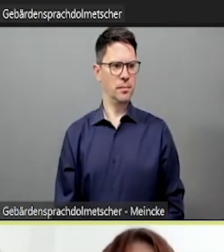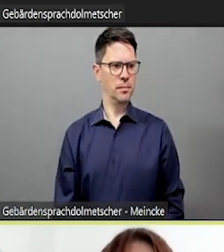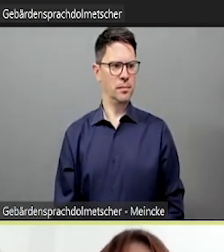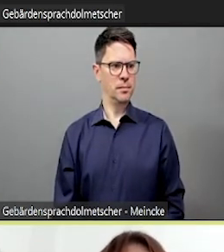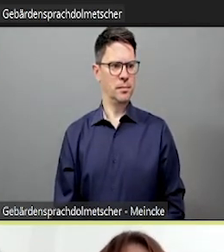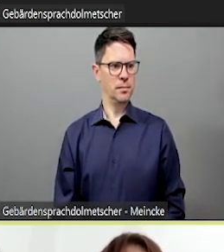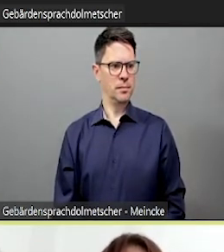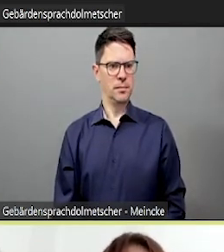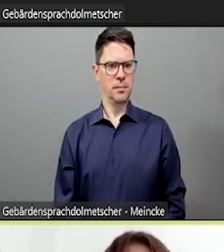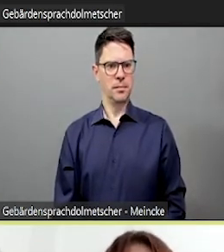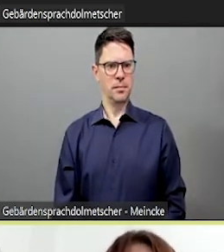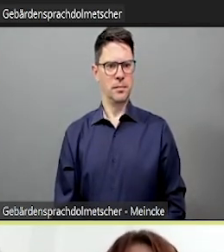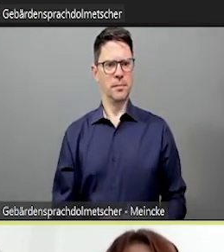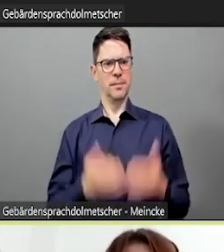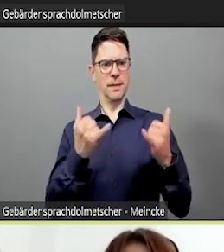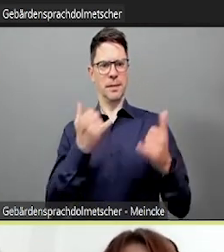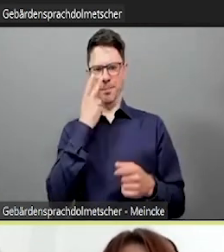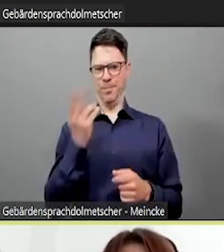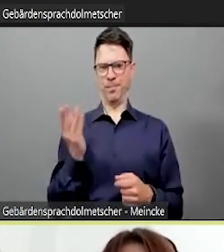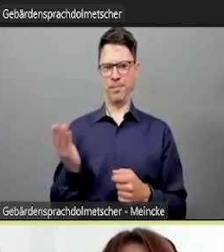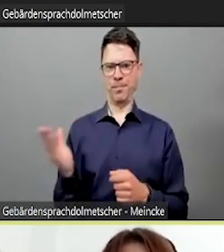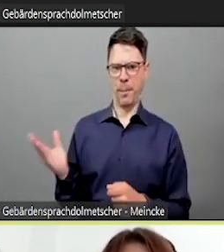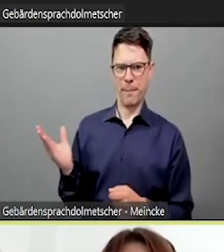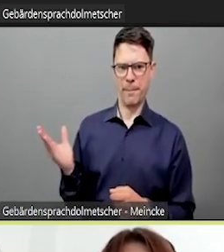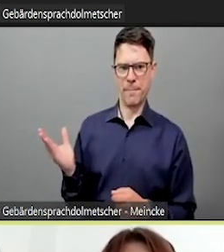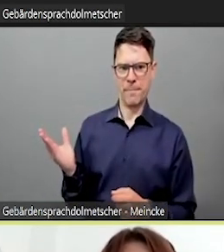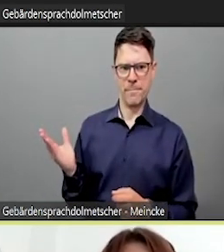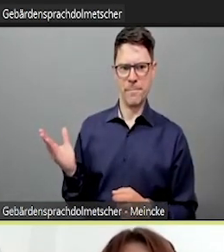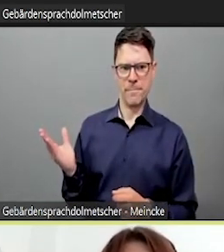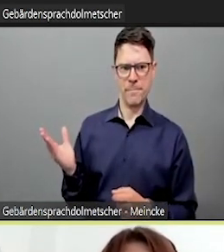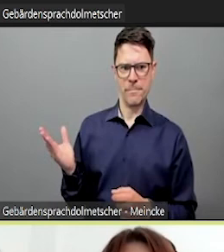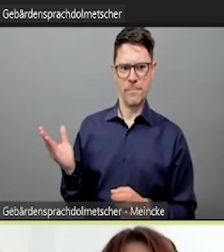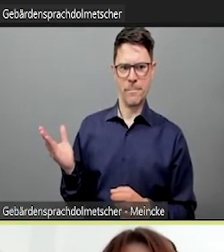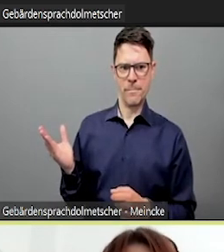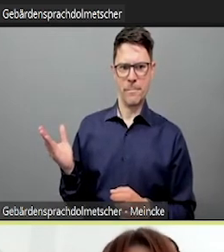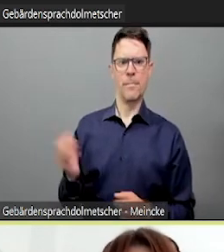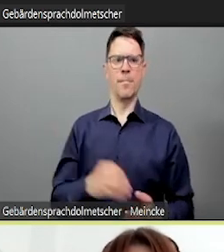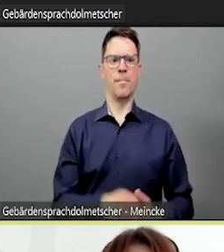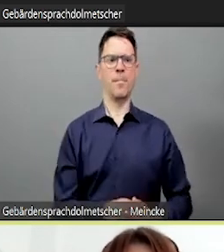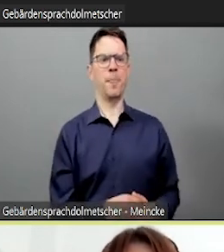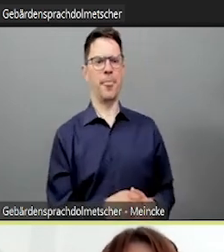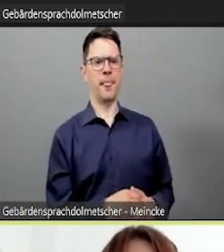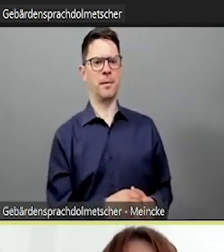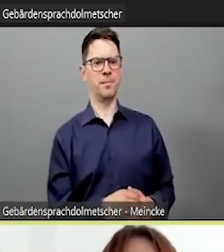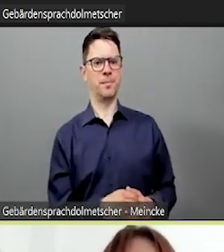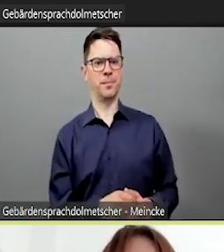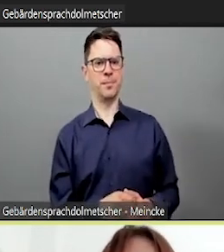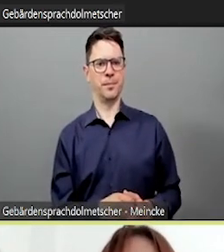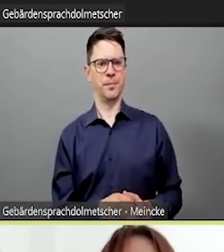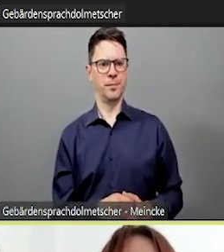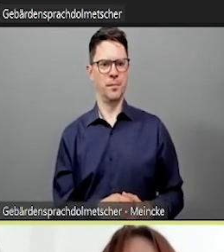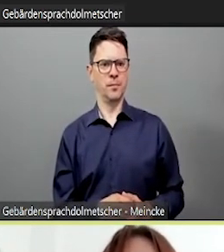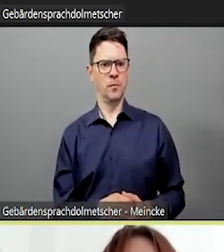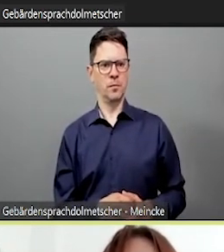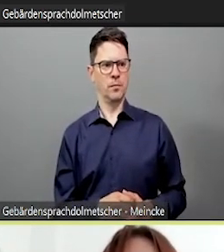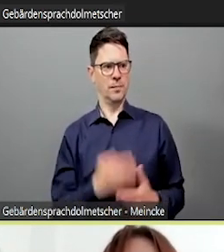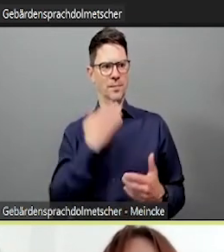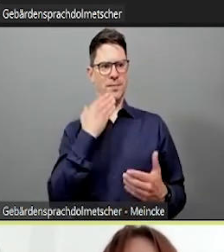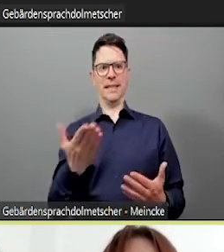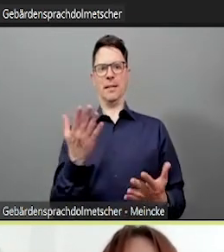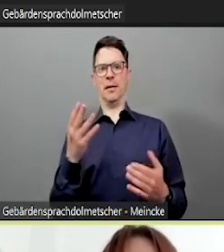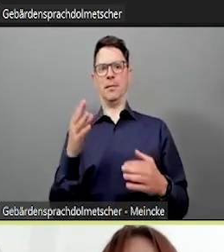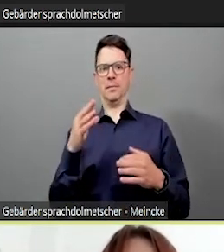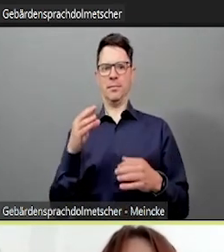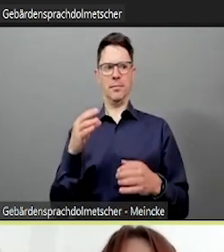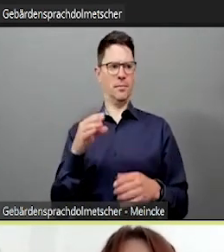jetzt sollten Sie das Bingo eigentlich sehen. Es besteht aus dreimal drei Feldern und in den Feldern kann man